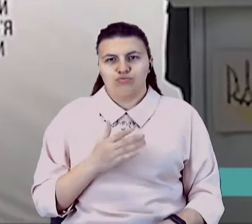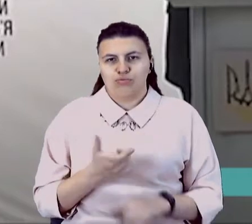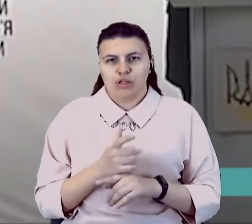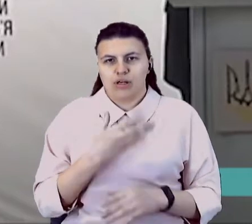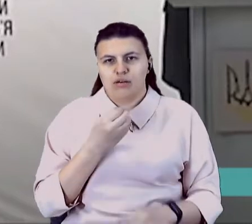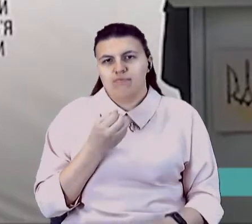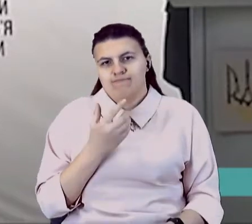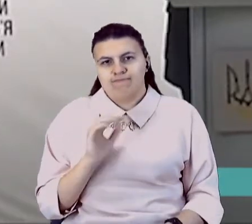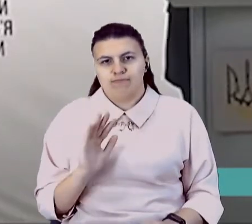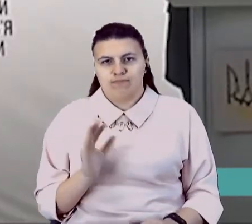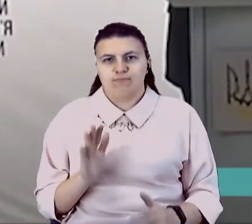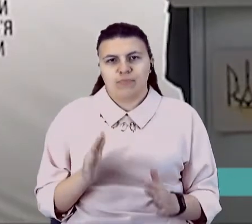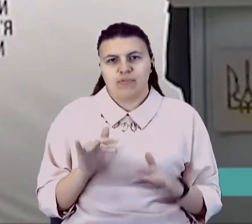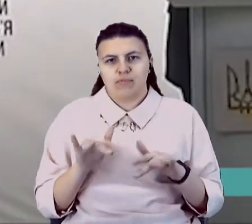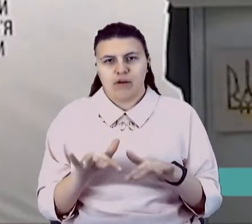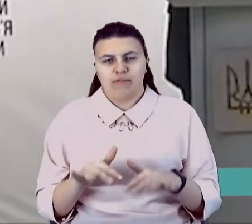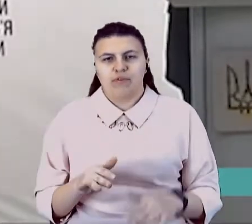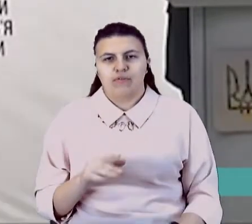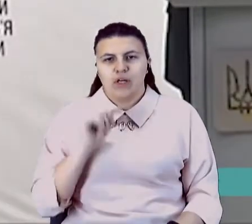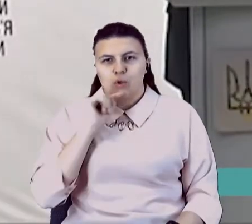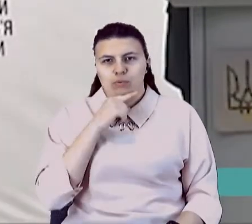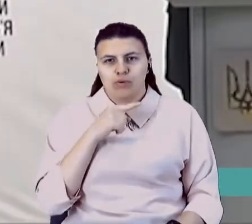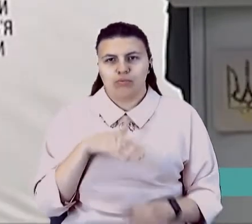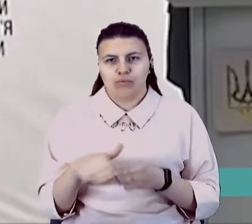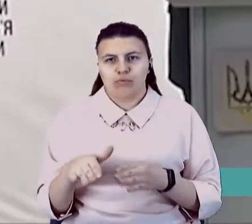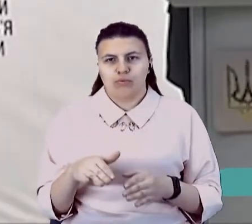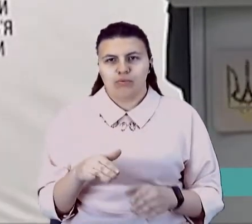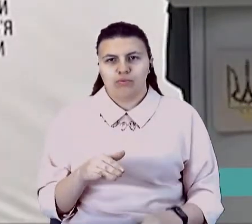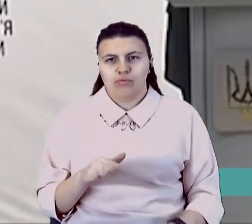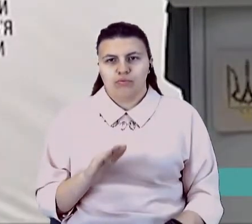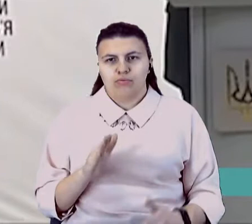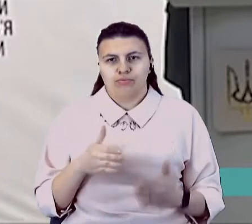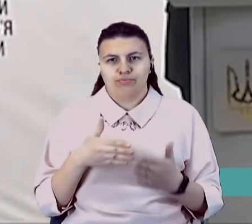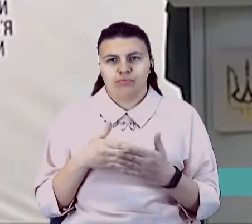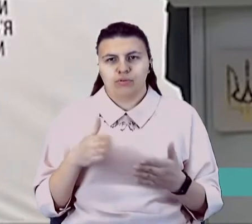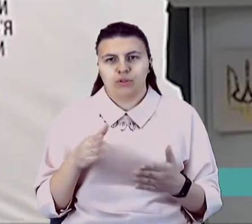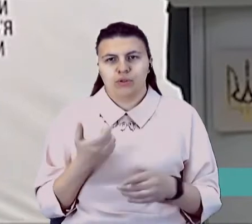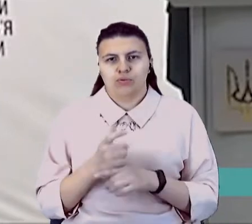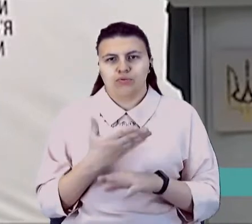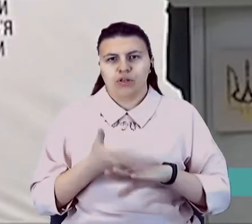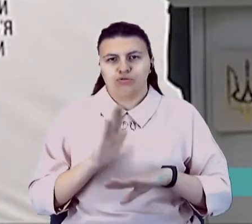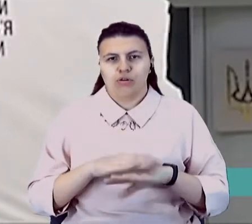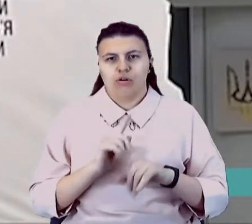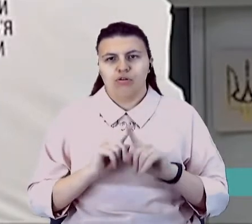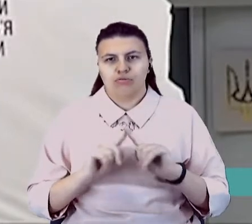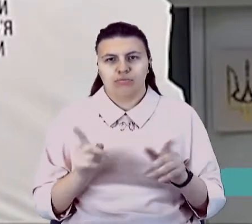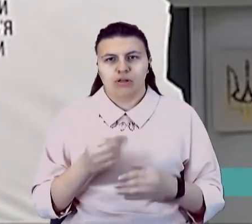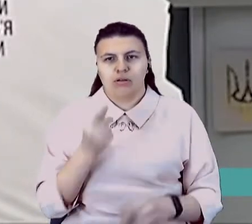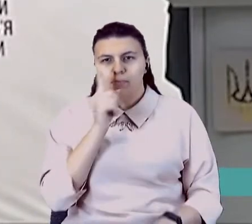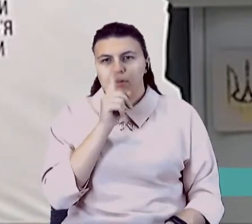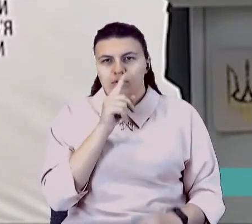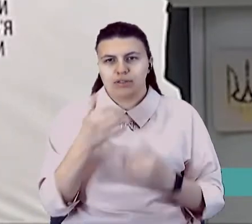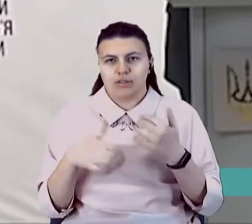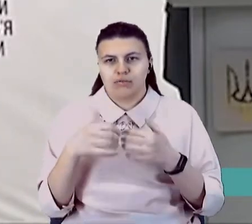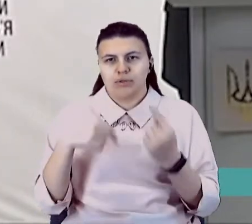розуміємо, що повного локдауну буде дуже-дуже важко, особливо для малого та середнього бізнесу, перенести.